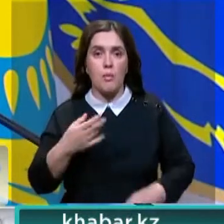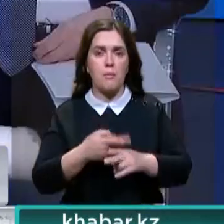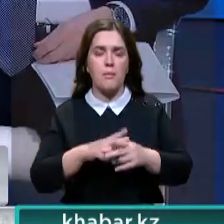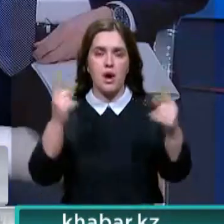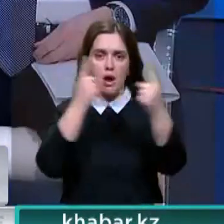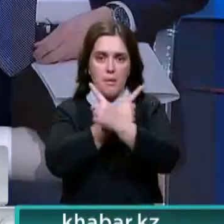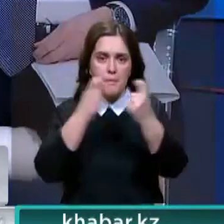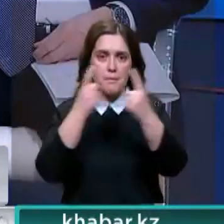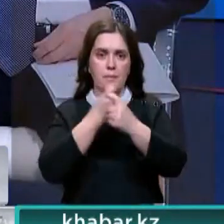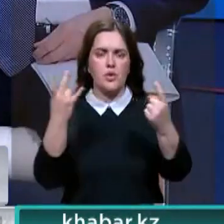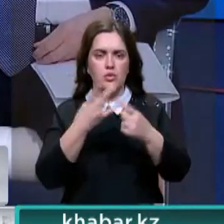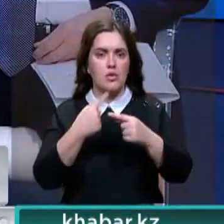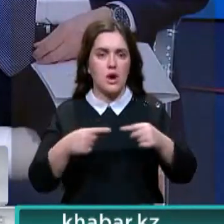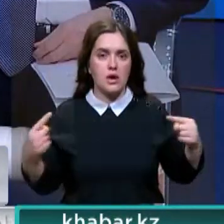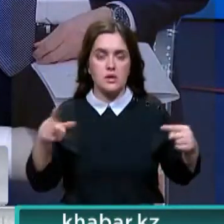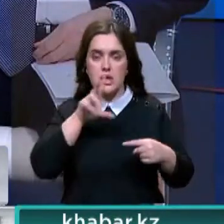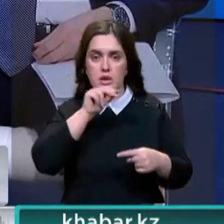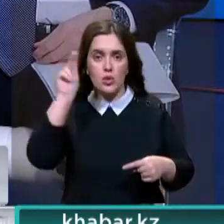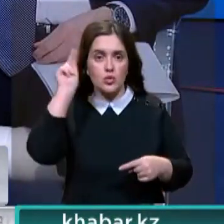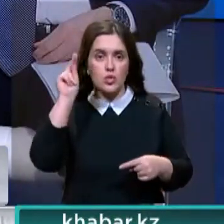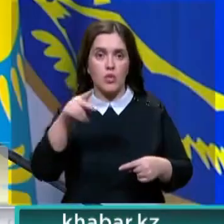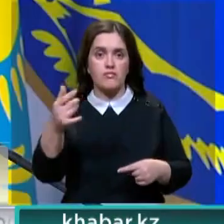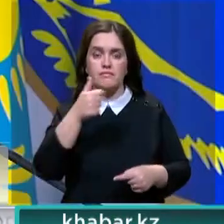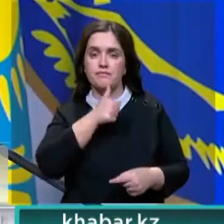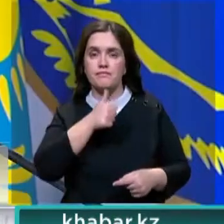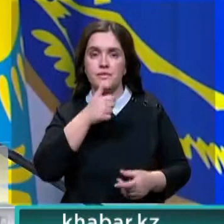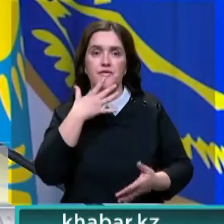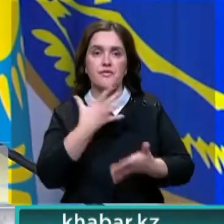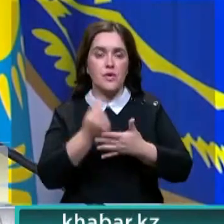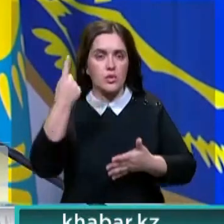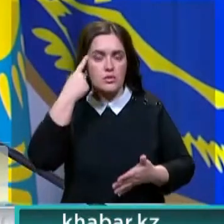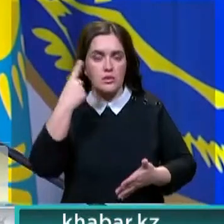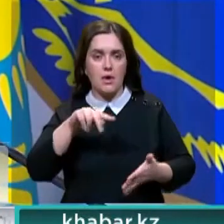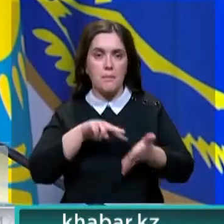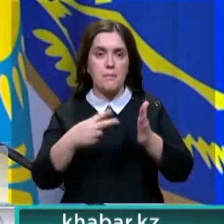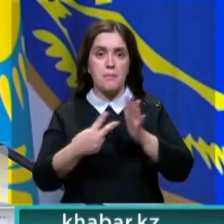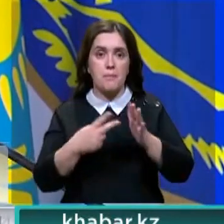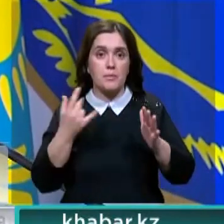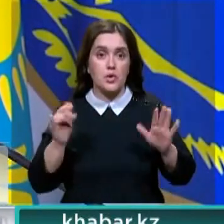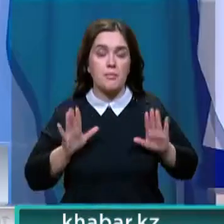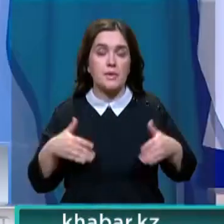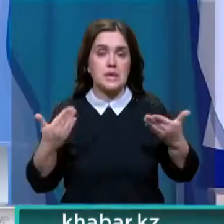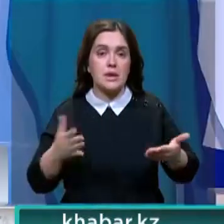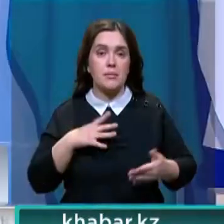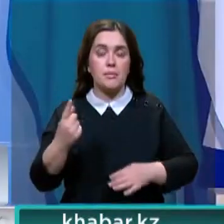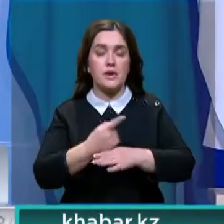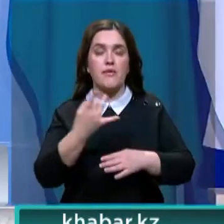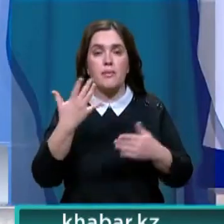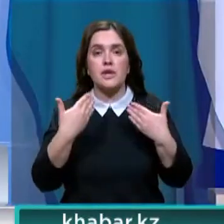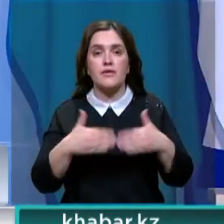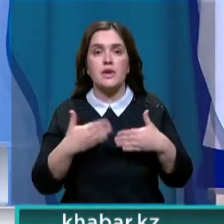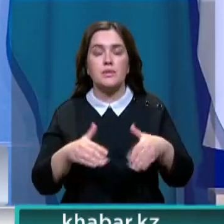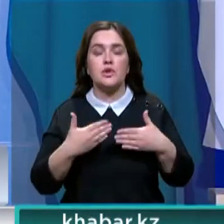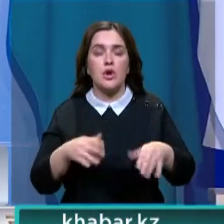призывает к полилингвизму. Уникальную методику обучения он презентовал на заседании АНК. Впервые пять выпускников полилингвальных